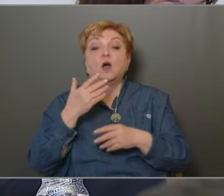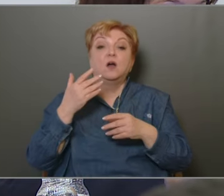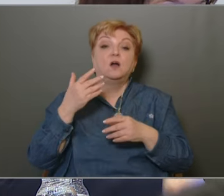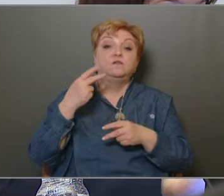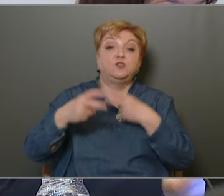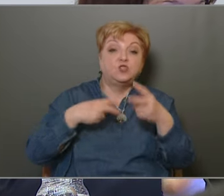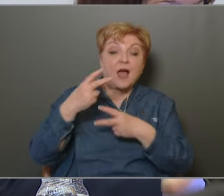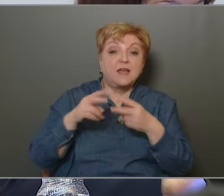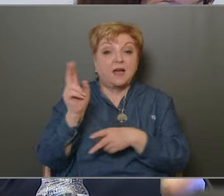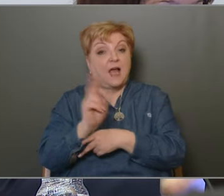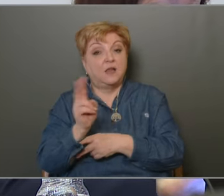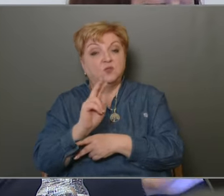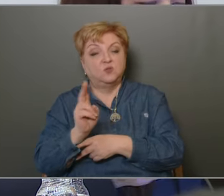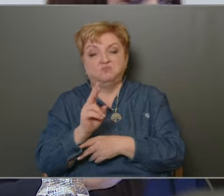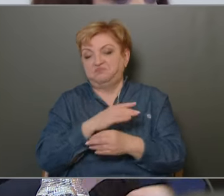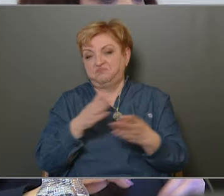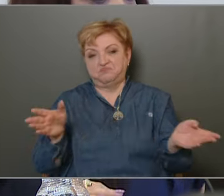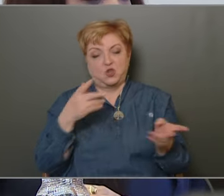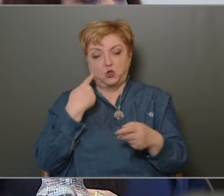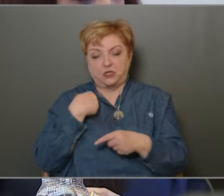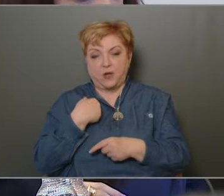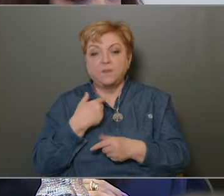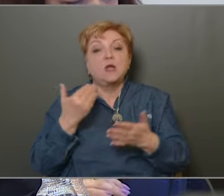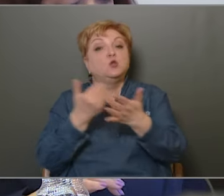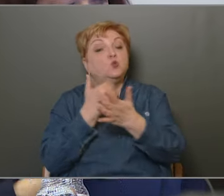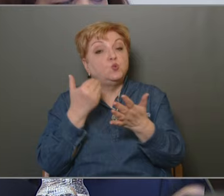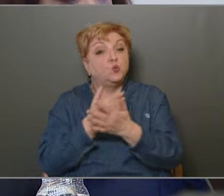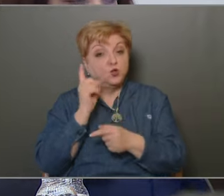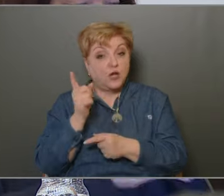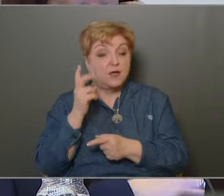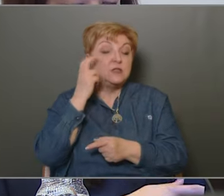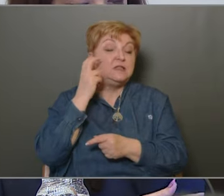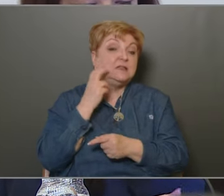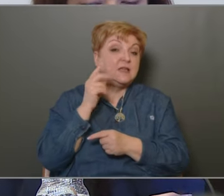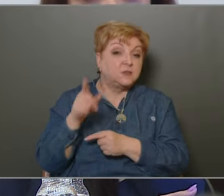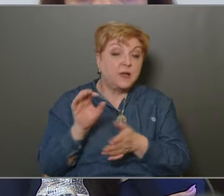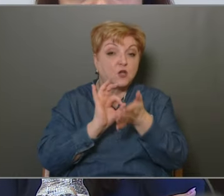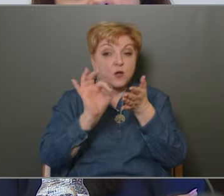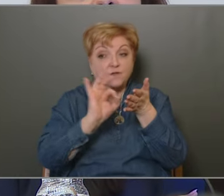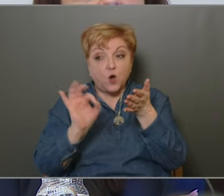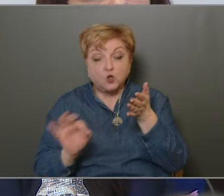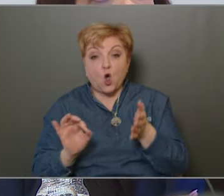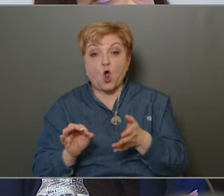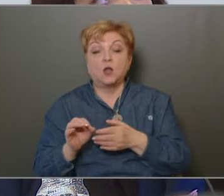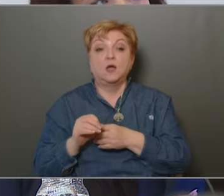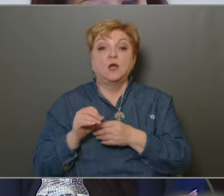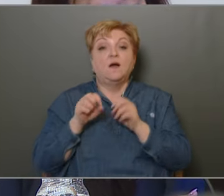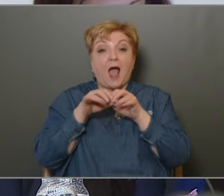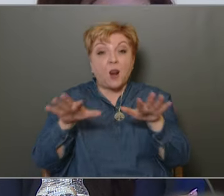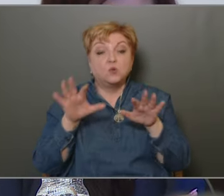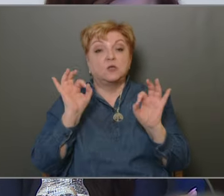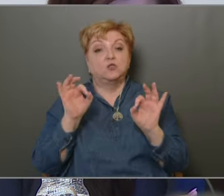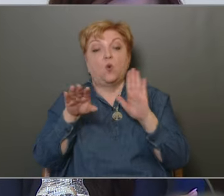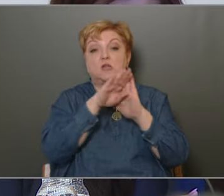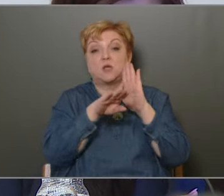Vizsgálgatják, hogy ellenőrzik? Szerintem senki sem. De szükséges azért, hogy egy intézmény, a hivatal intézményhálózat